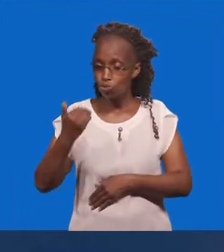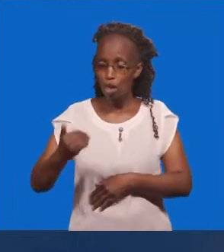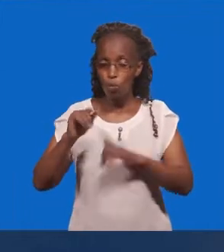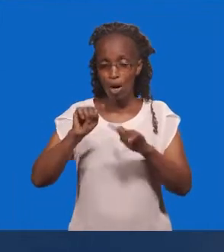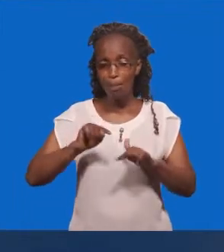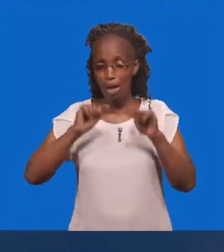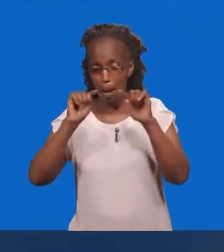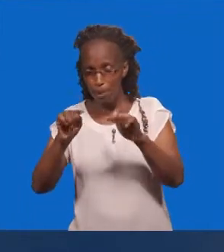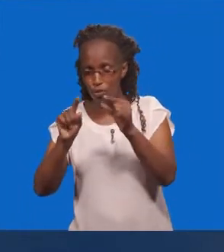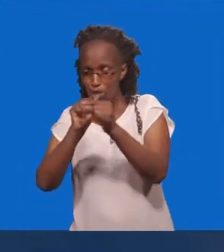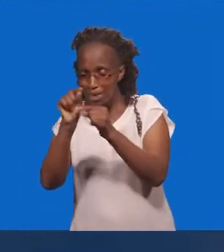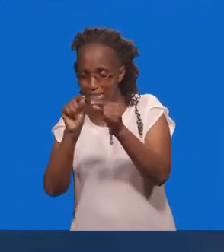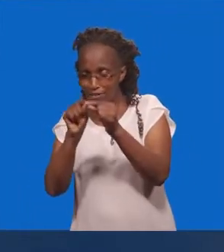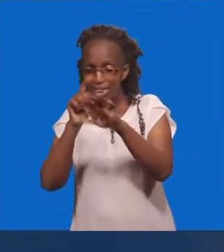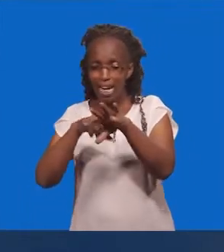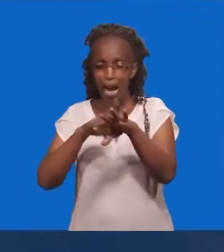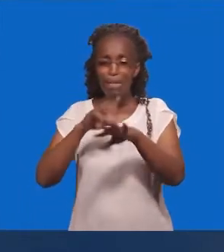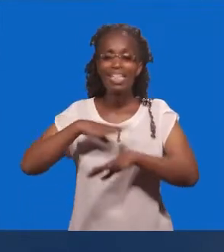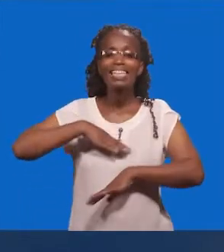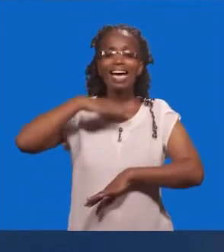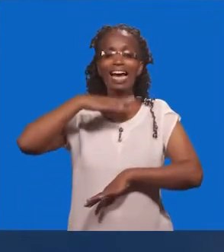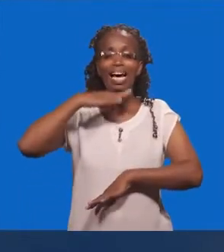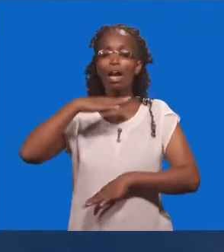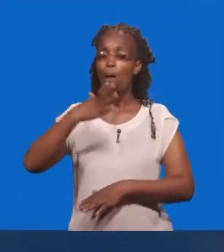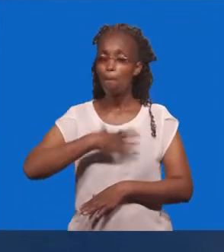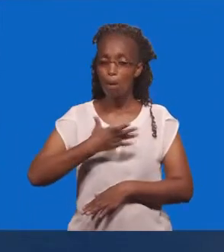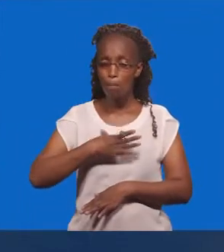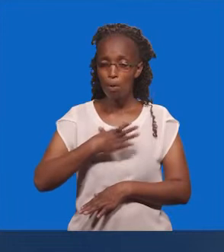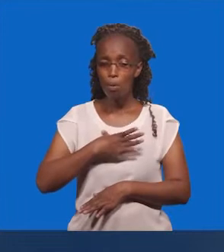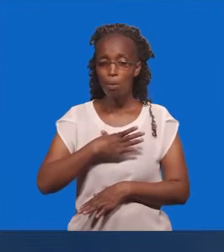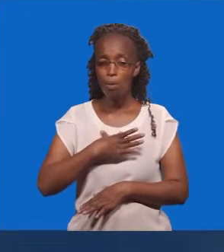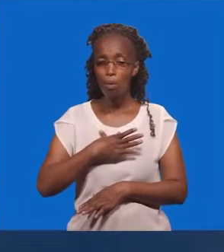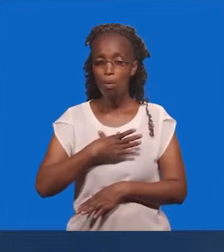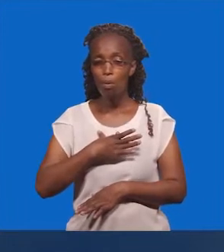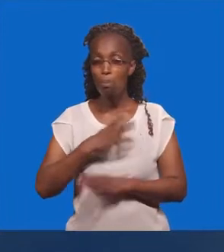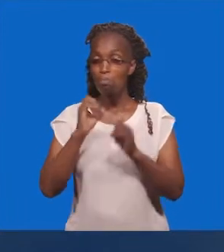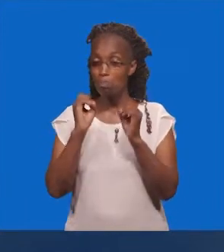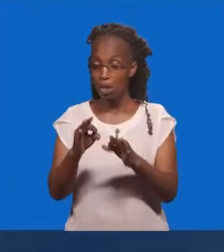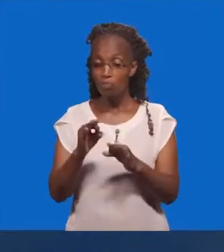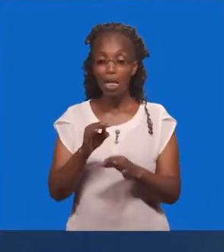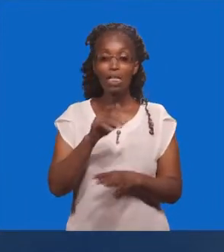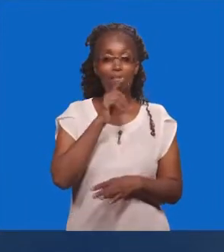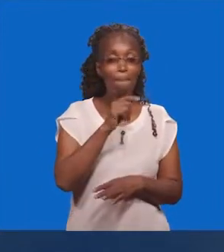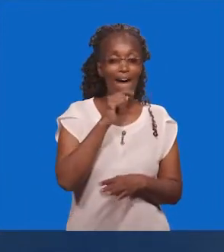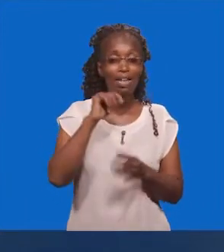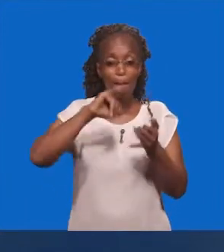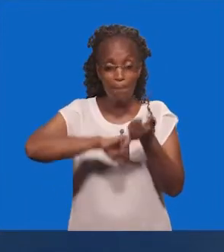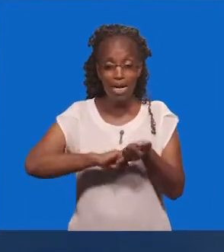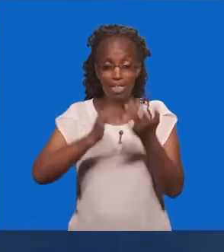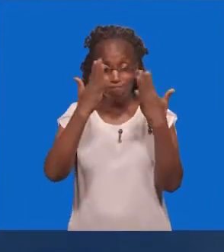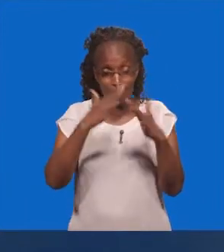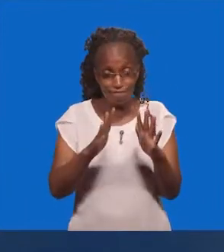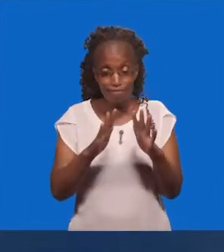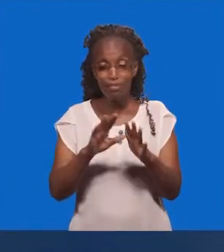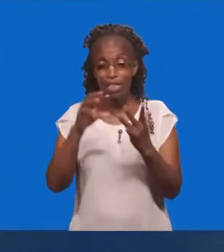Tu Mali Fulani Wanakufa Watu Atakama Atakama Nikijana Amewa Watakua Tu Wanaachana Wakifika Mala